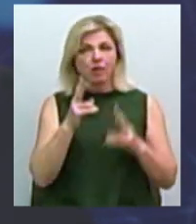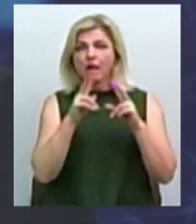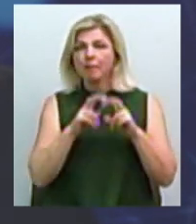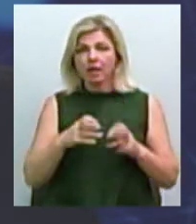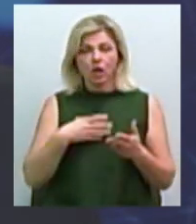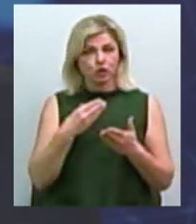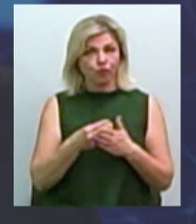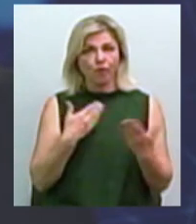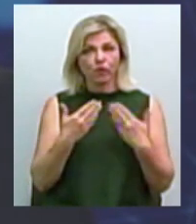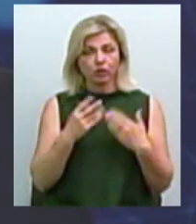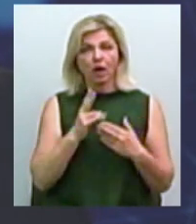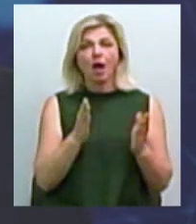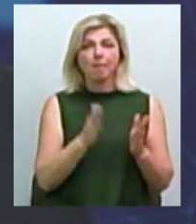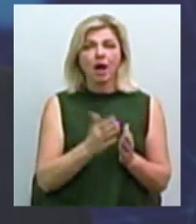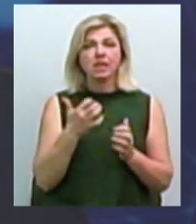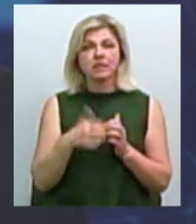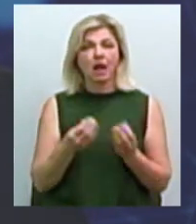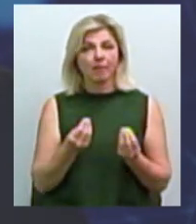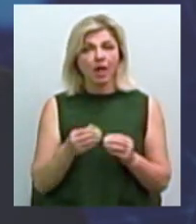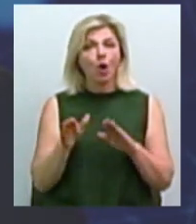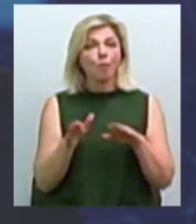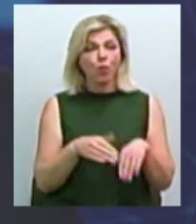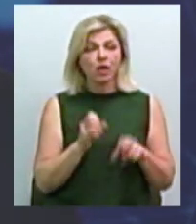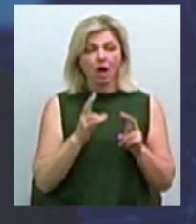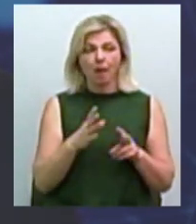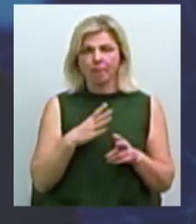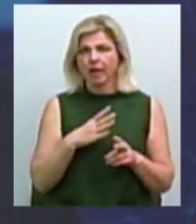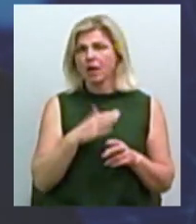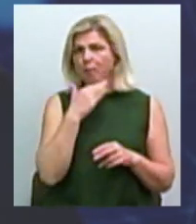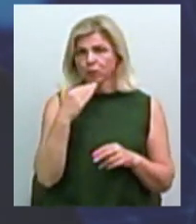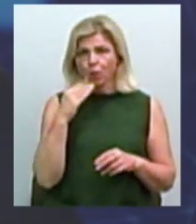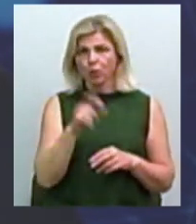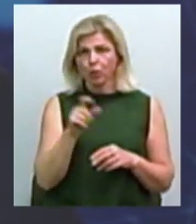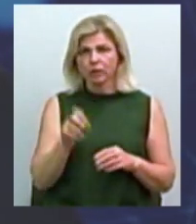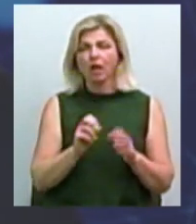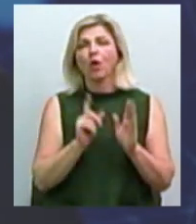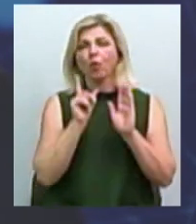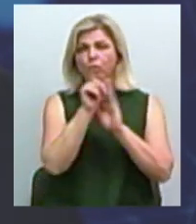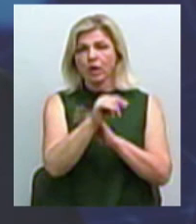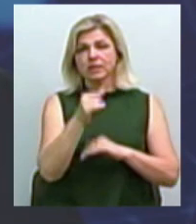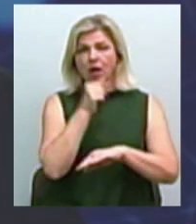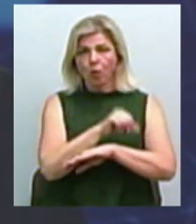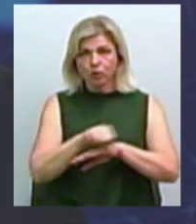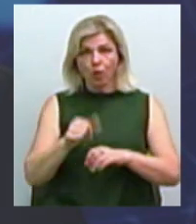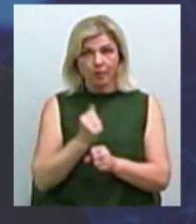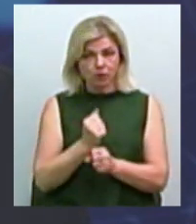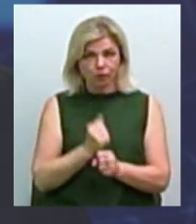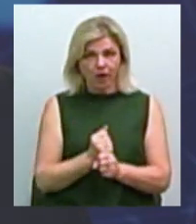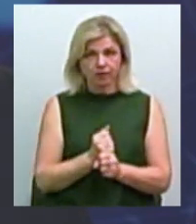відношення до малого та середнього бізнесу, після того, як пішов великий відтік людей за кордон працювати,